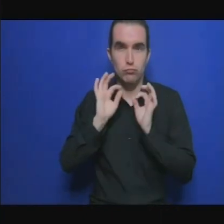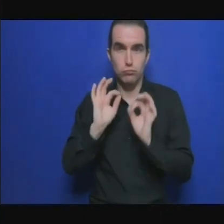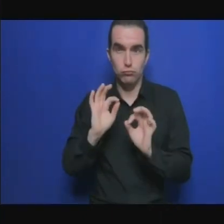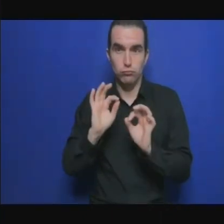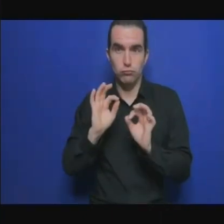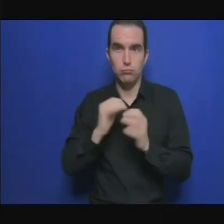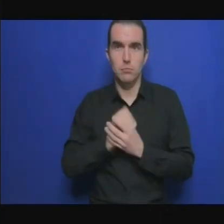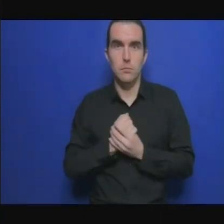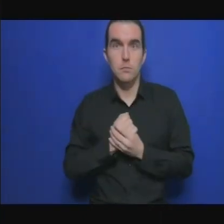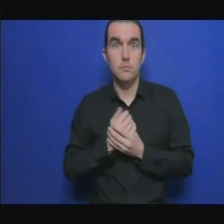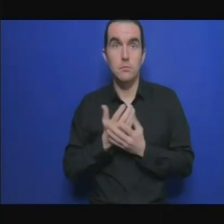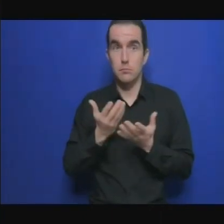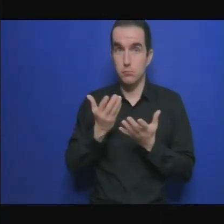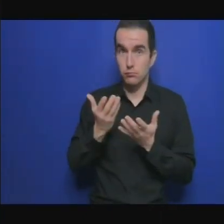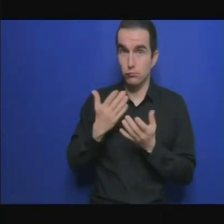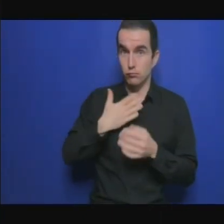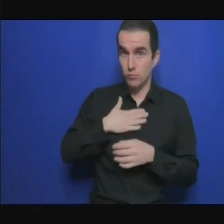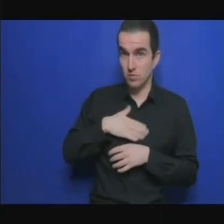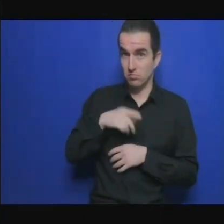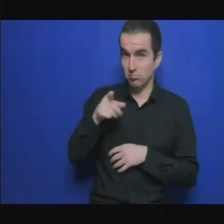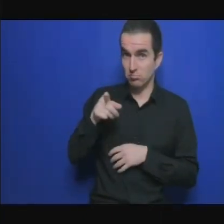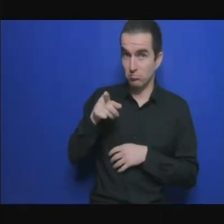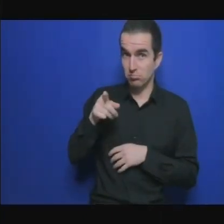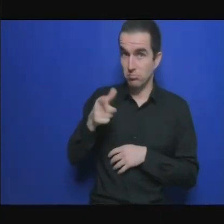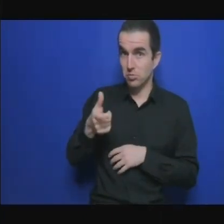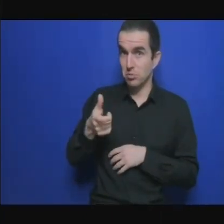très bien alors